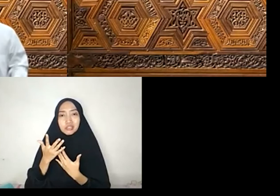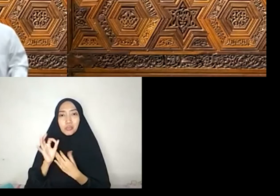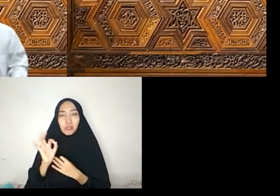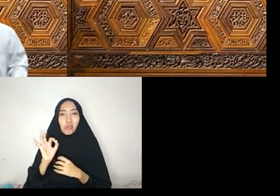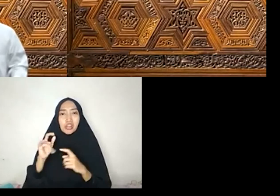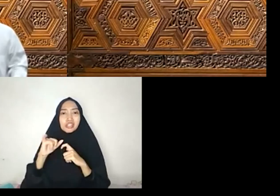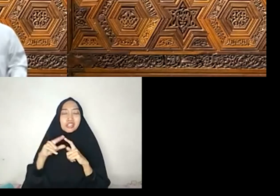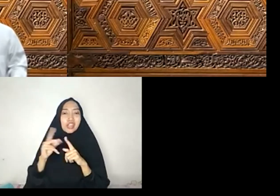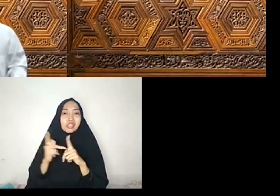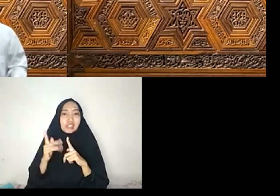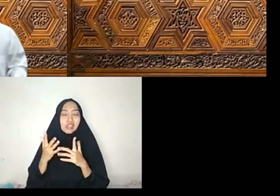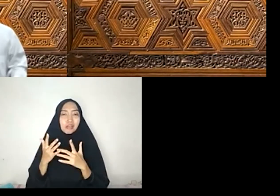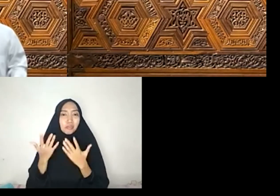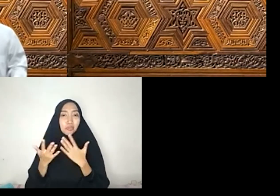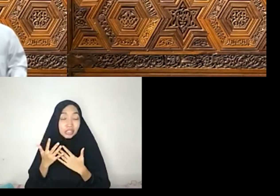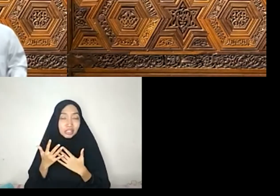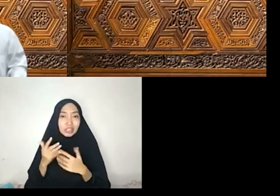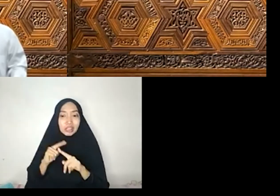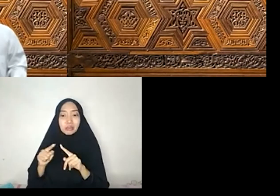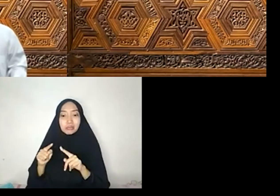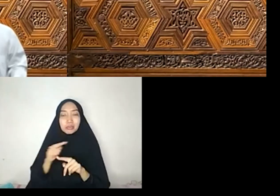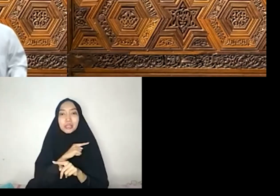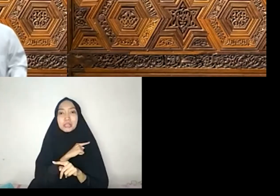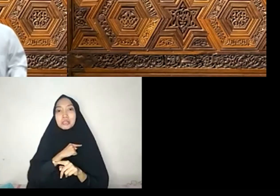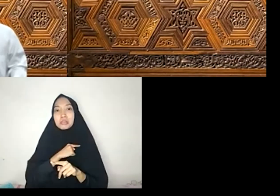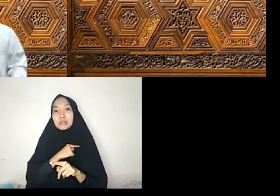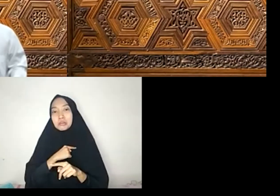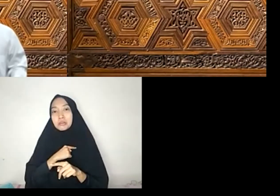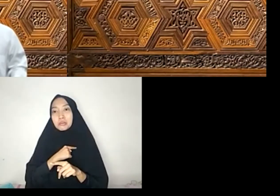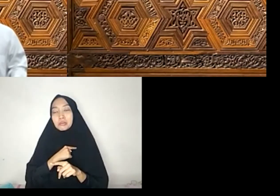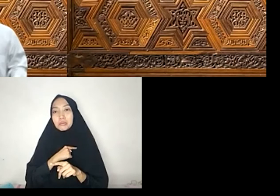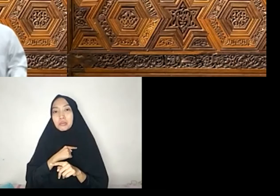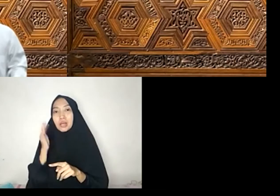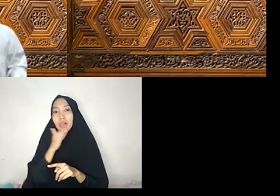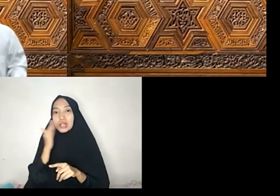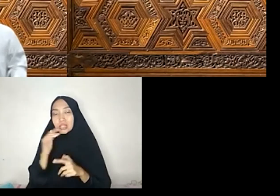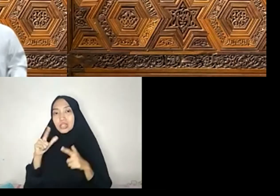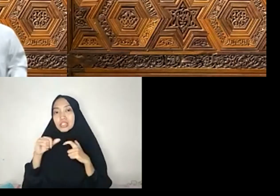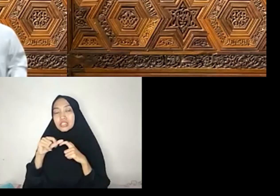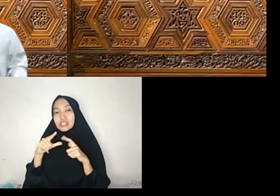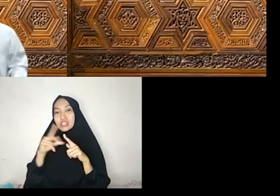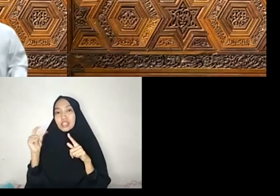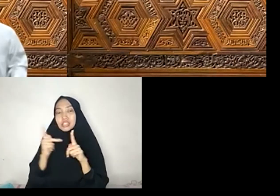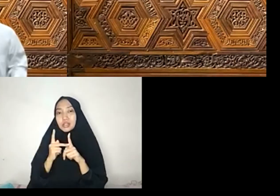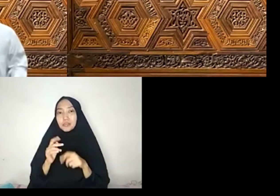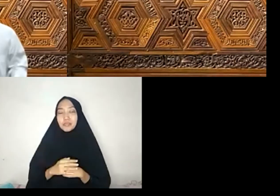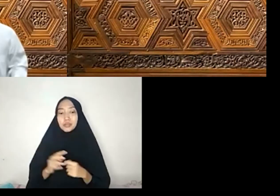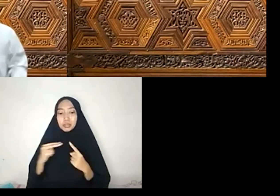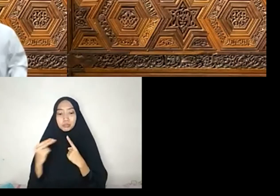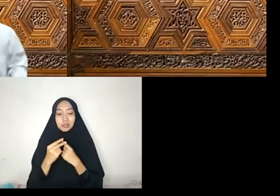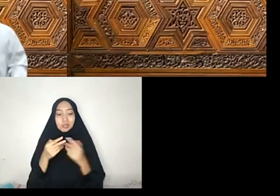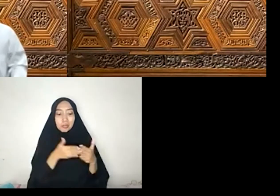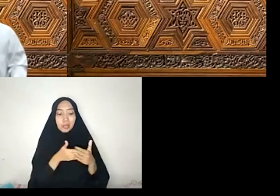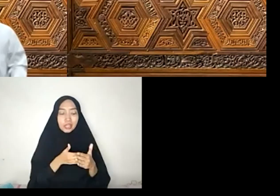Namun ajaran yang diatas Namakan syariah Melalui interpretasi yang terbatas Dan tidak